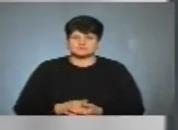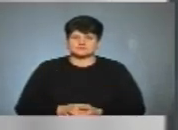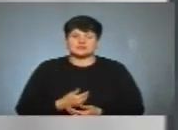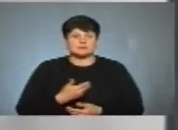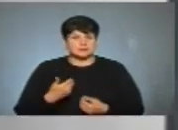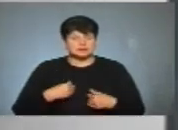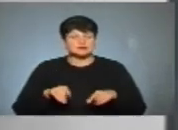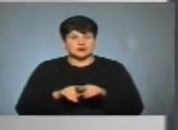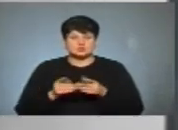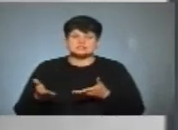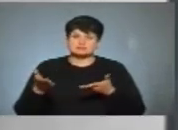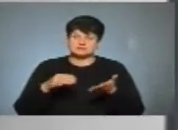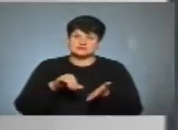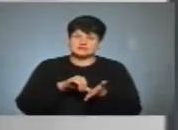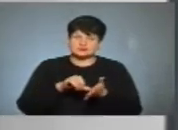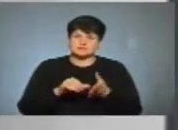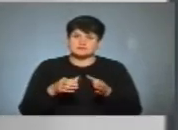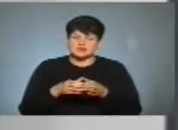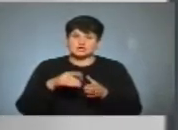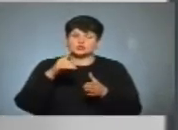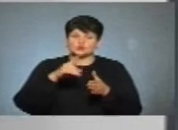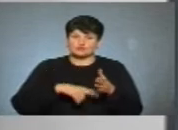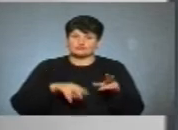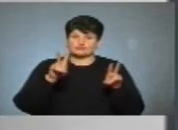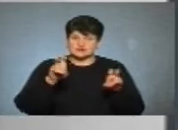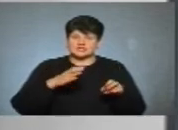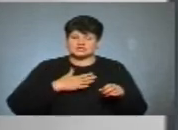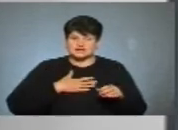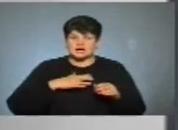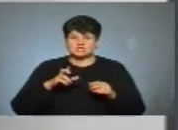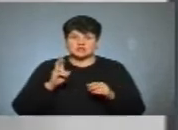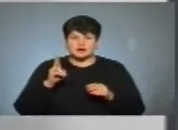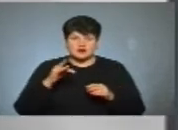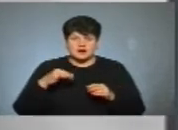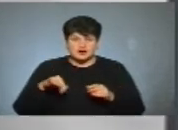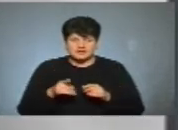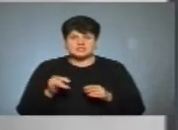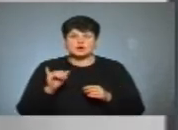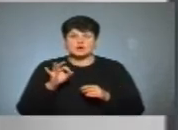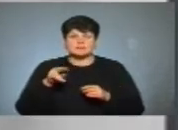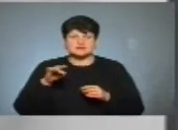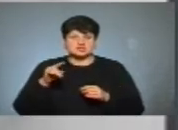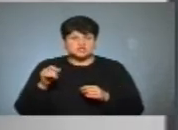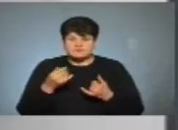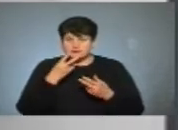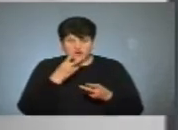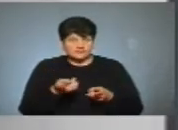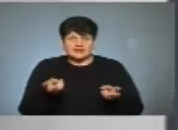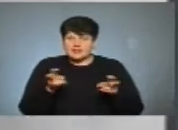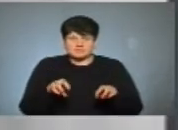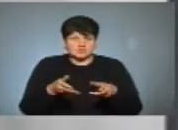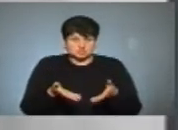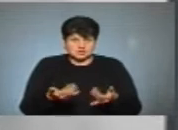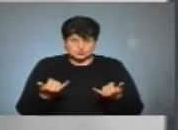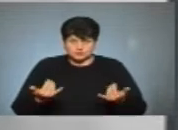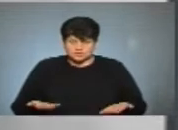також запрошували представників партії «Довіра», «Наш край» та ОПЗЖ, але, як бачите, вони не прийшли сьогодні до нас на